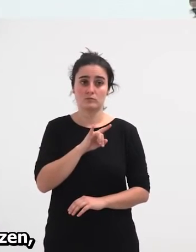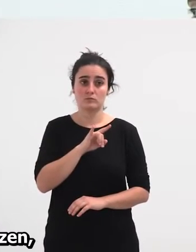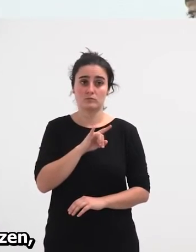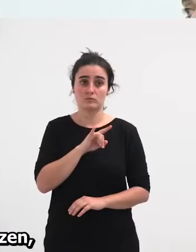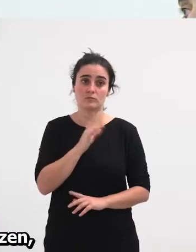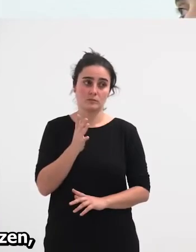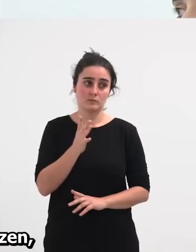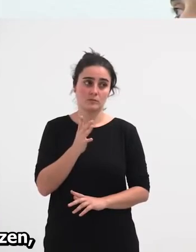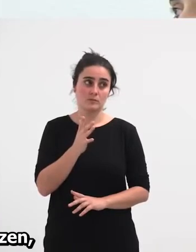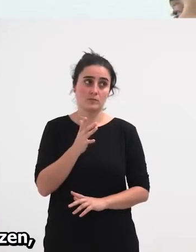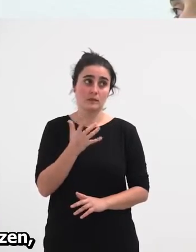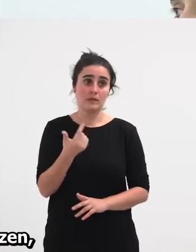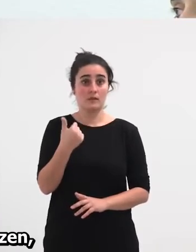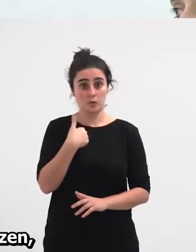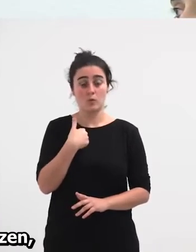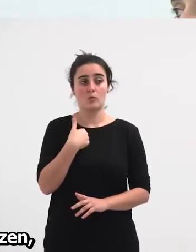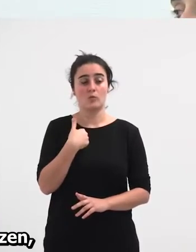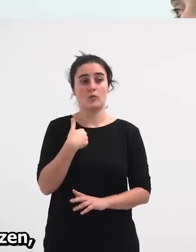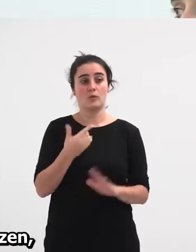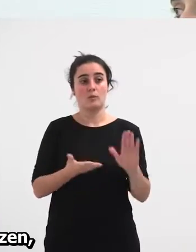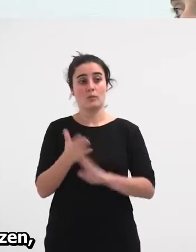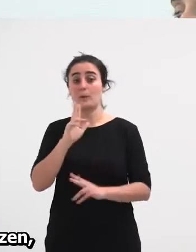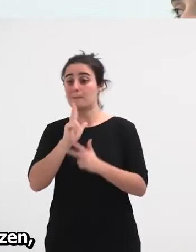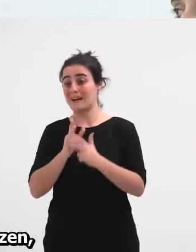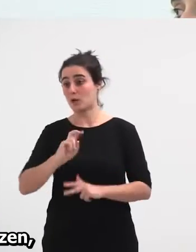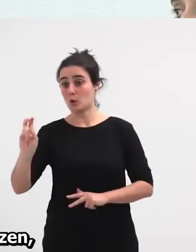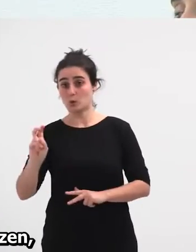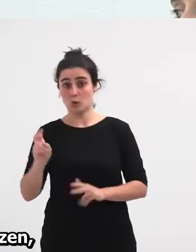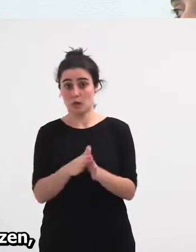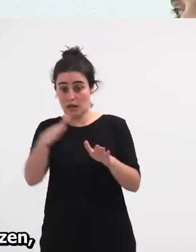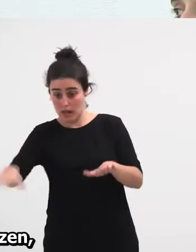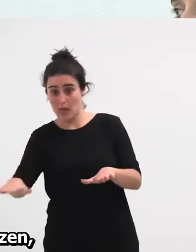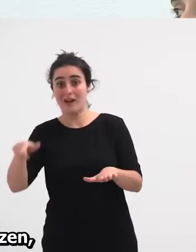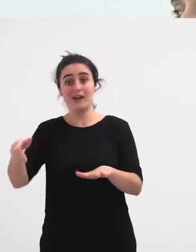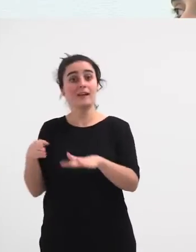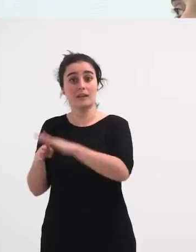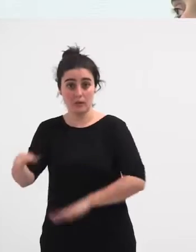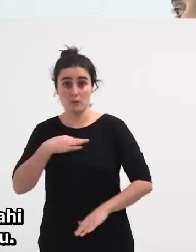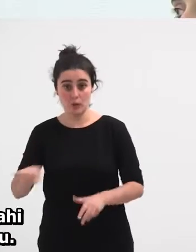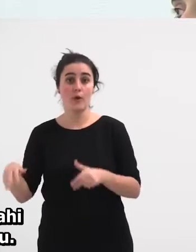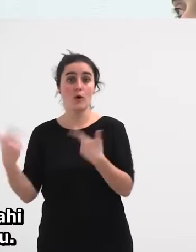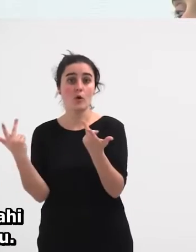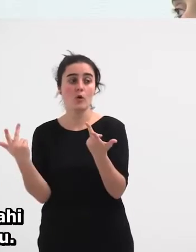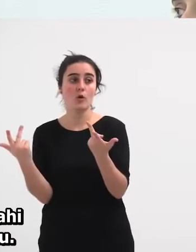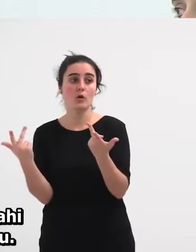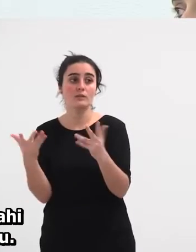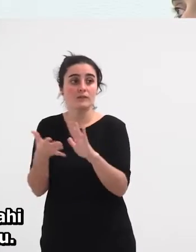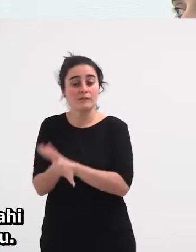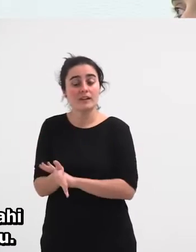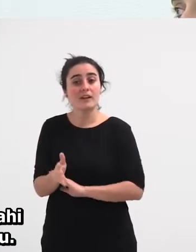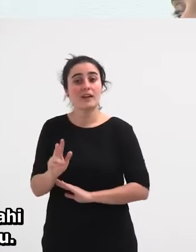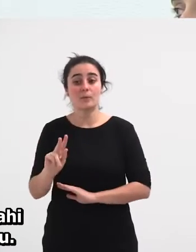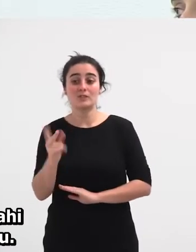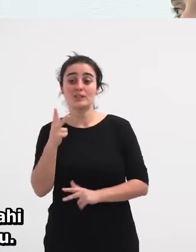diskriminatzen, joaten baldin ba naiz alboko tabernara eta alboko tabernan bai usten haute sartzen, bigarren taberna